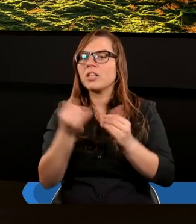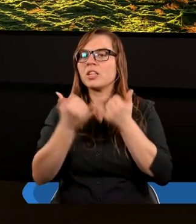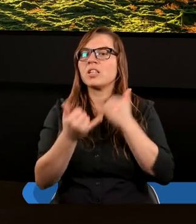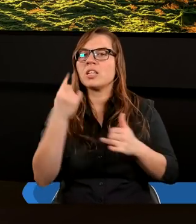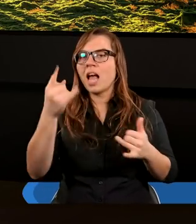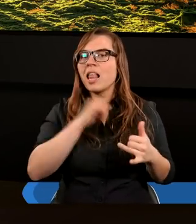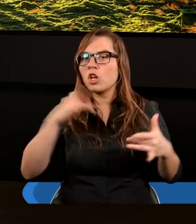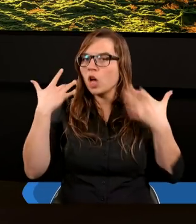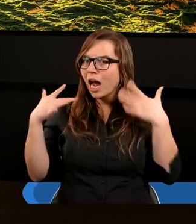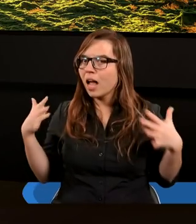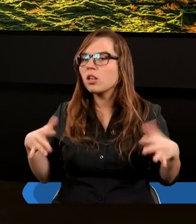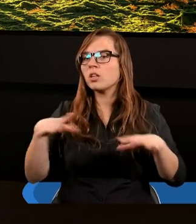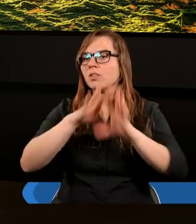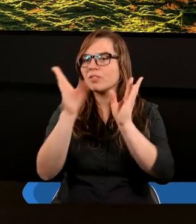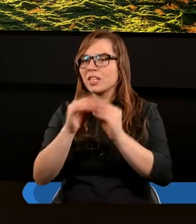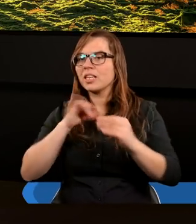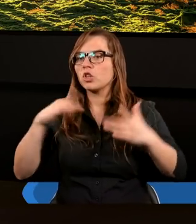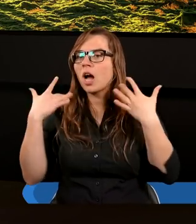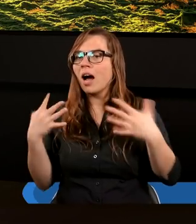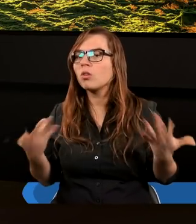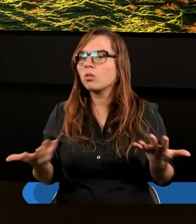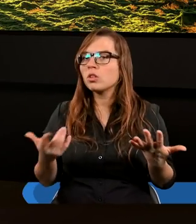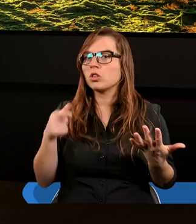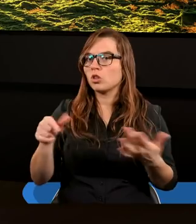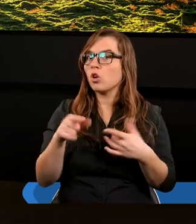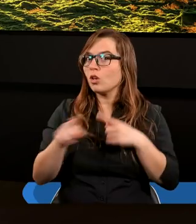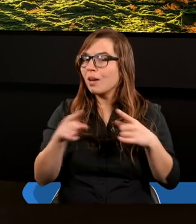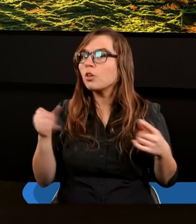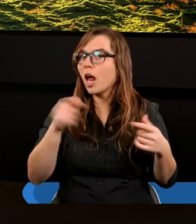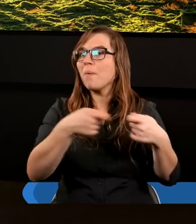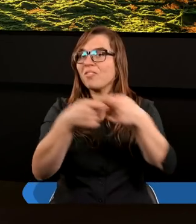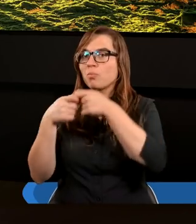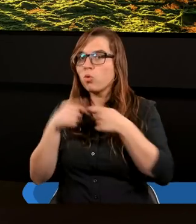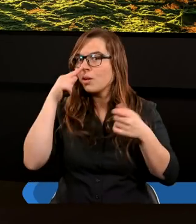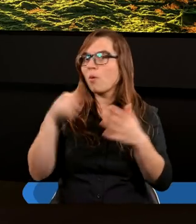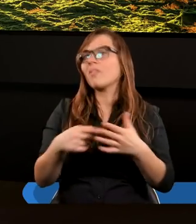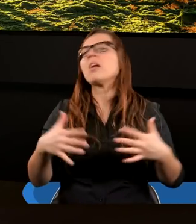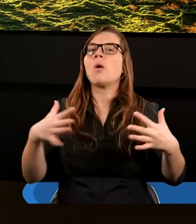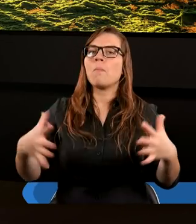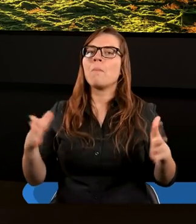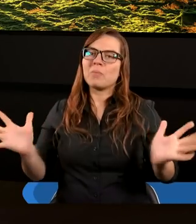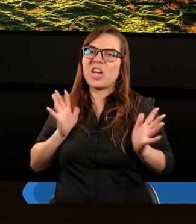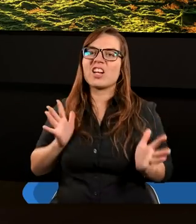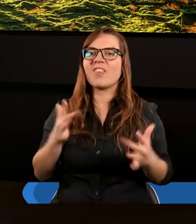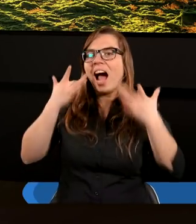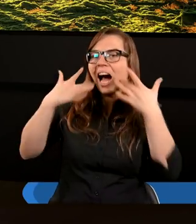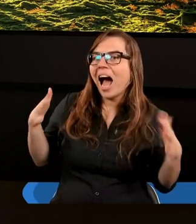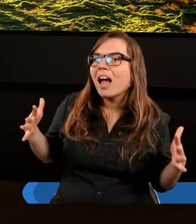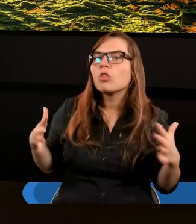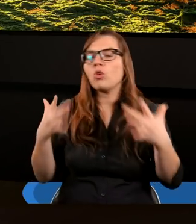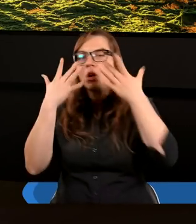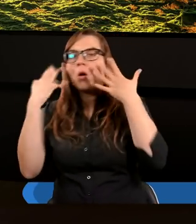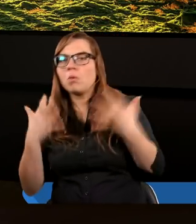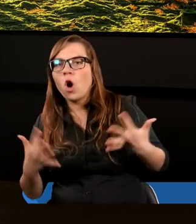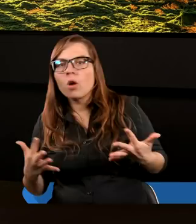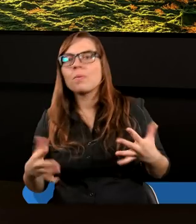Jeżeli jeden się raduje, radują się wszyscy. Czyli potrafimy wspólnie przeżywać tragedię, wspierać się,